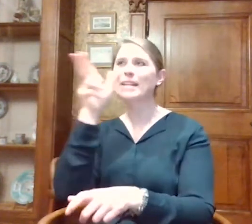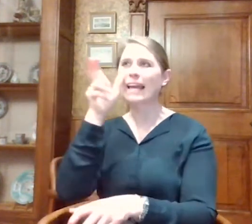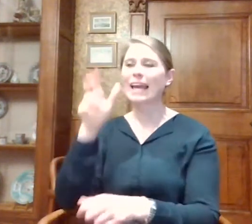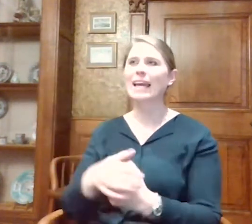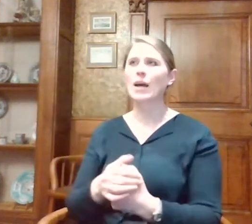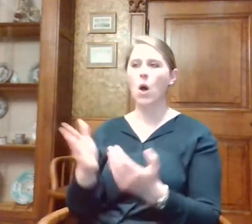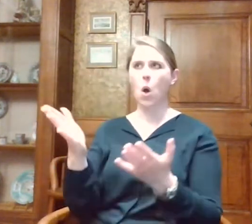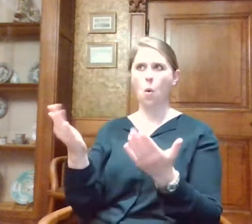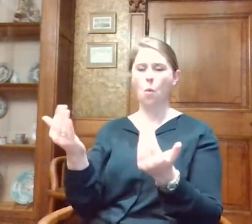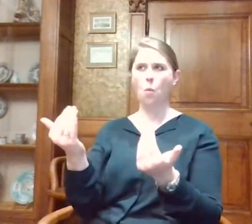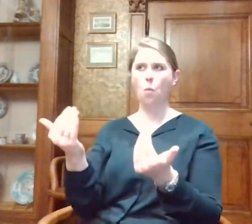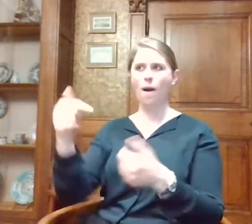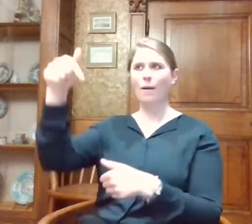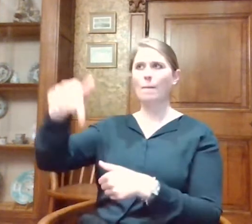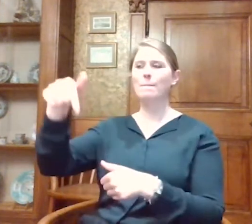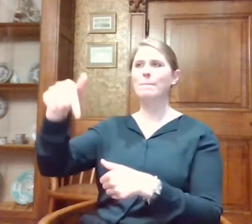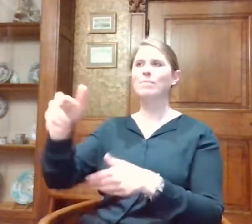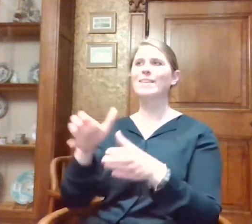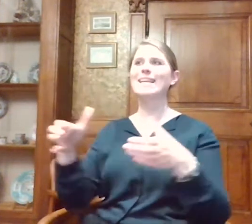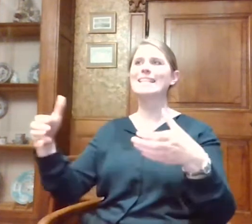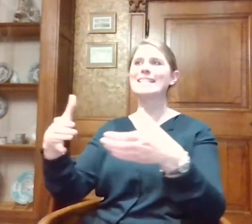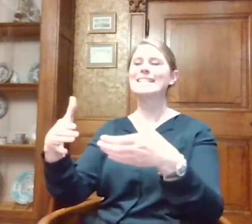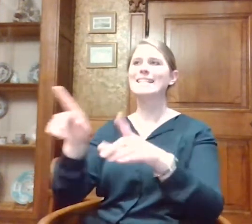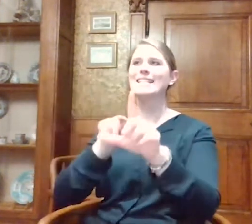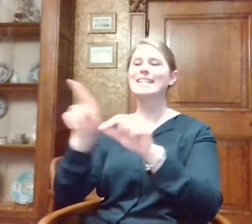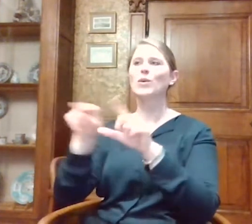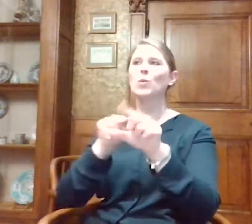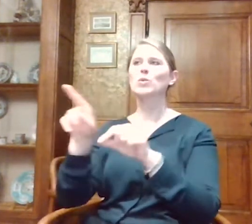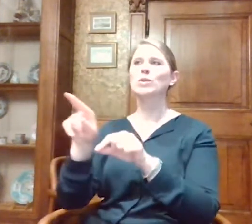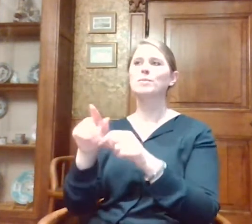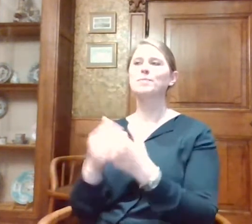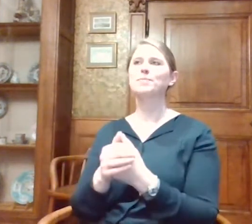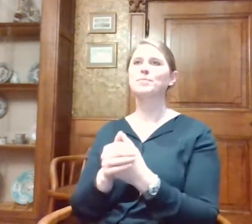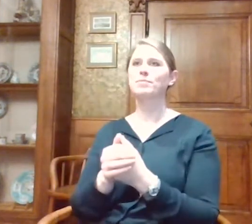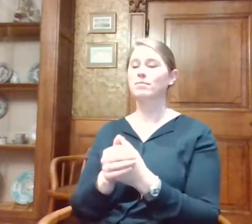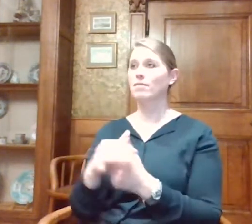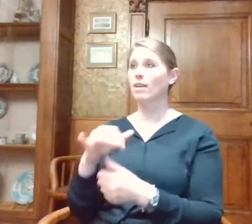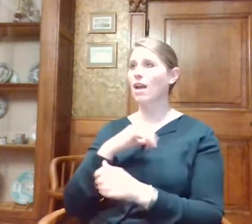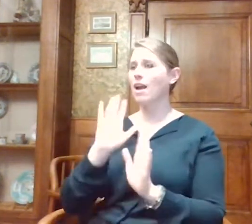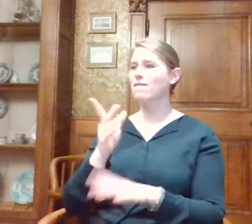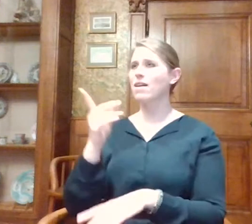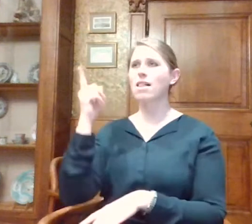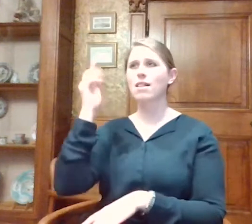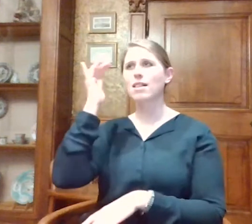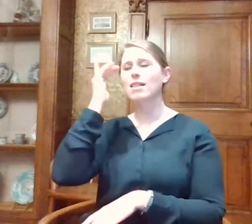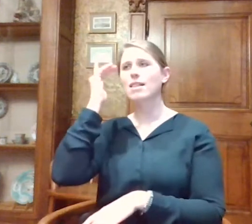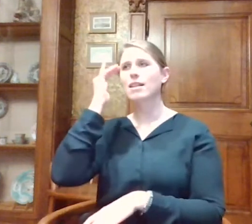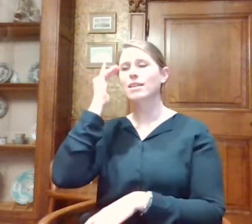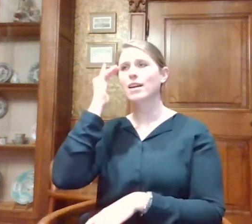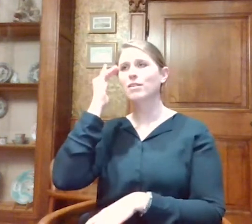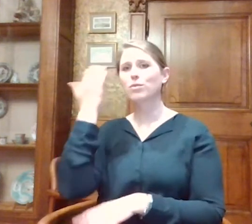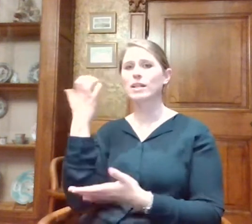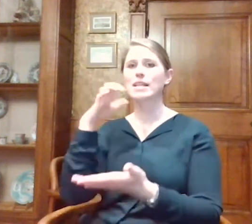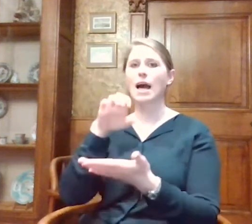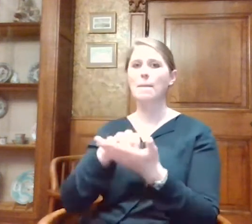zijn. Waarom hebben jullie voor deze sessie gekozen? Hadden jullie er zelf aan gedacht om zoiets op te